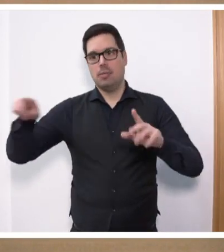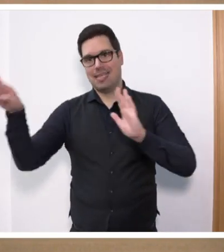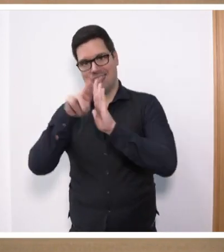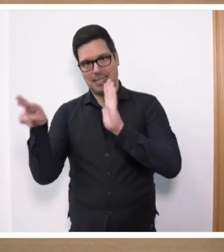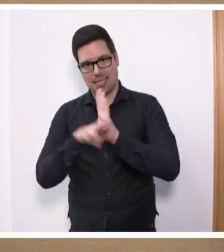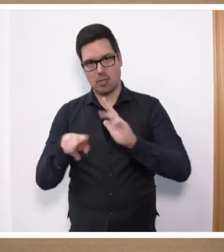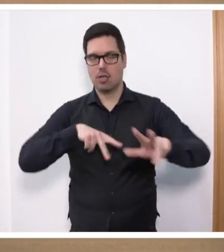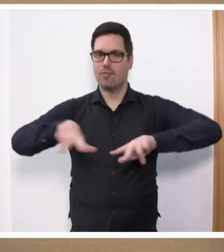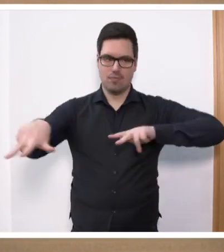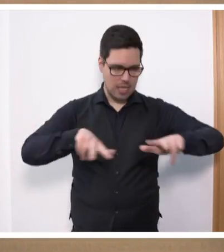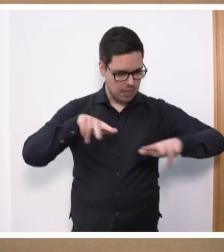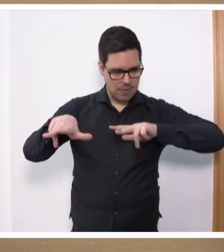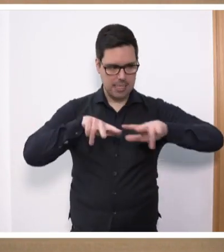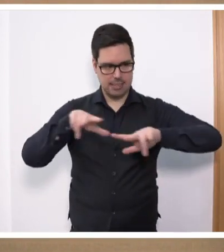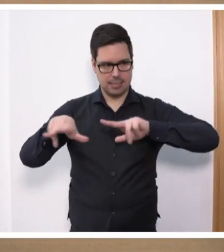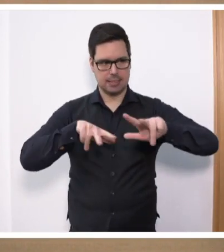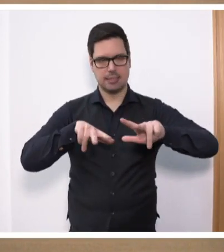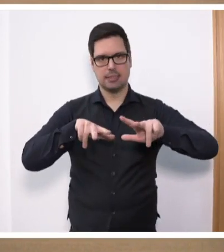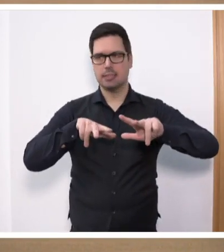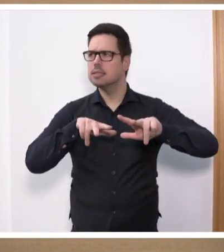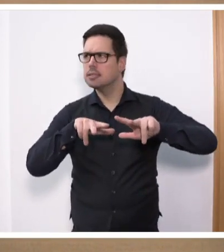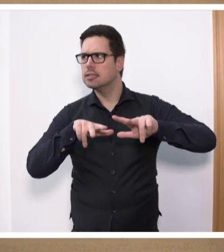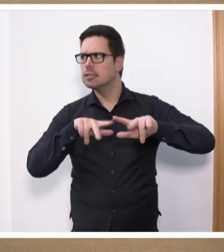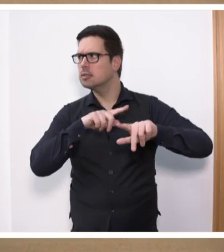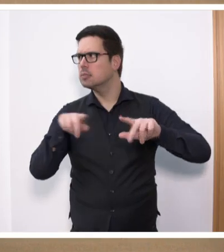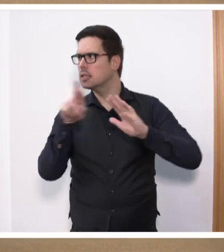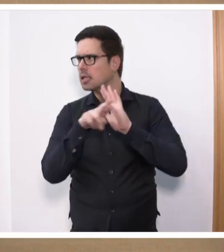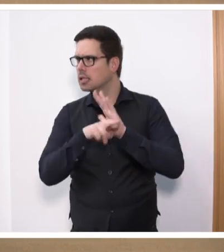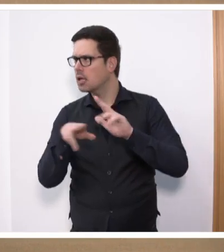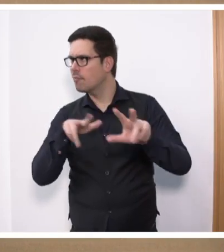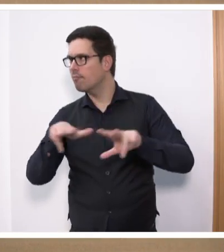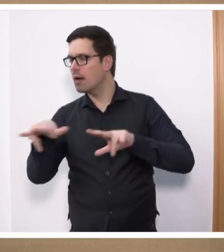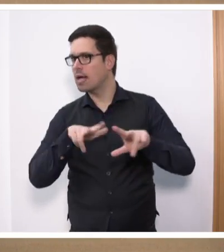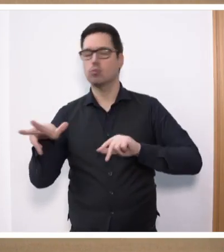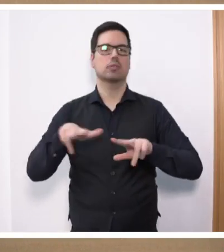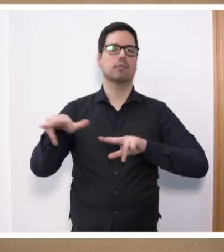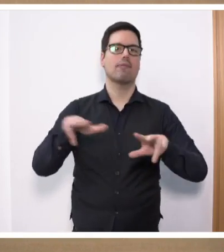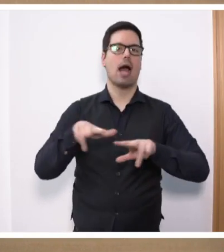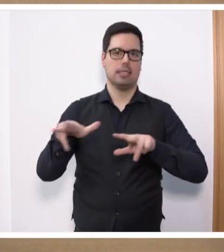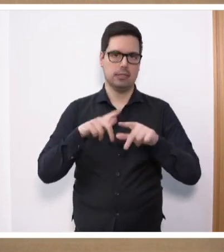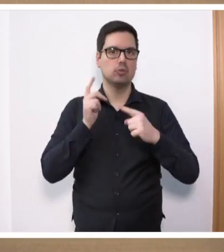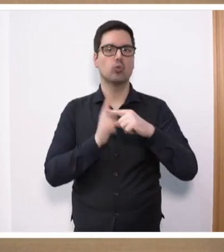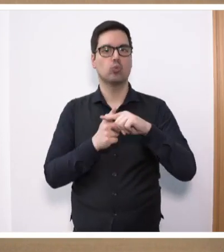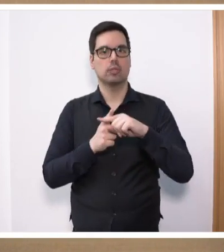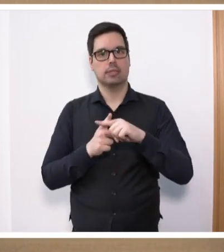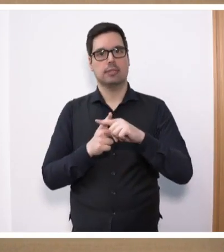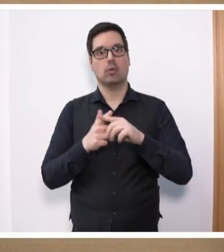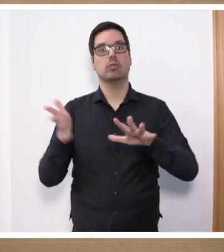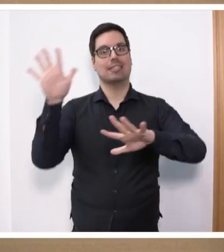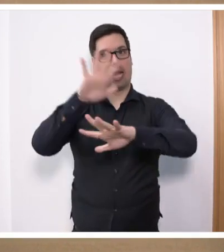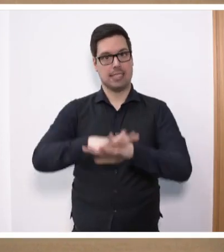des Verwaltungsverfahrens und nicht zuletzt der Transparenz,